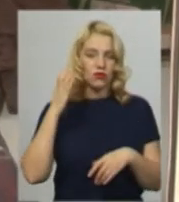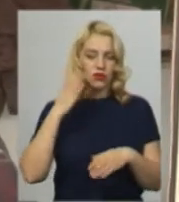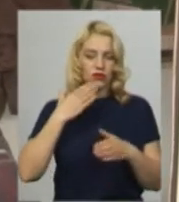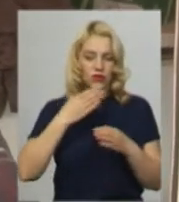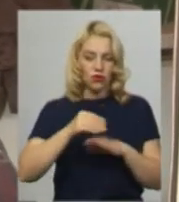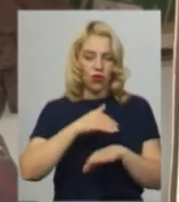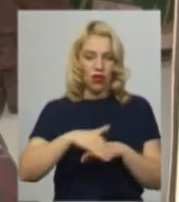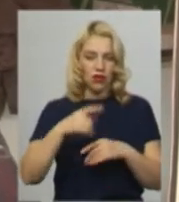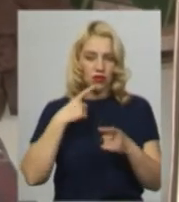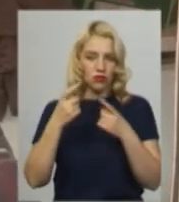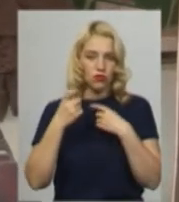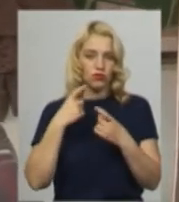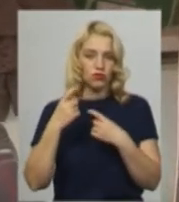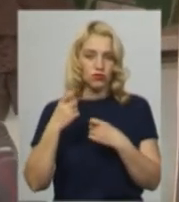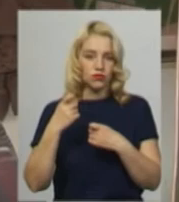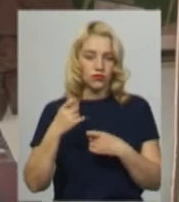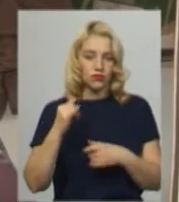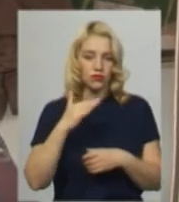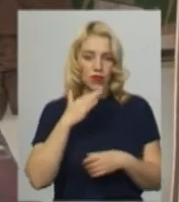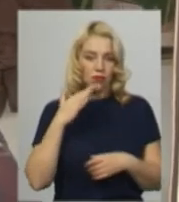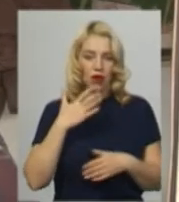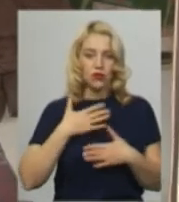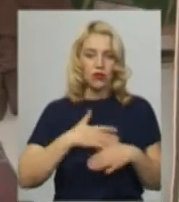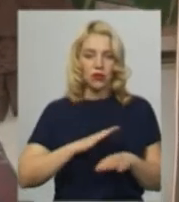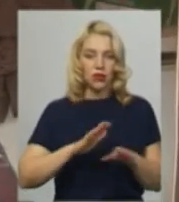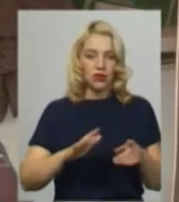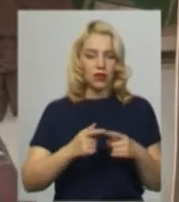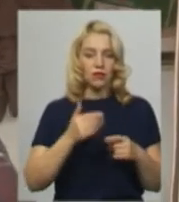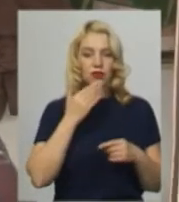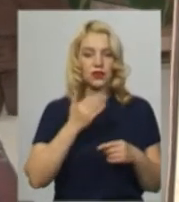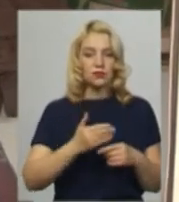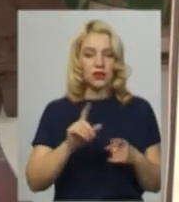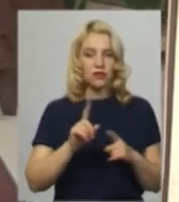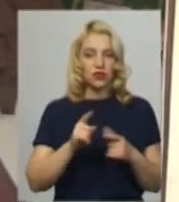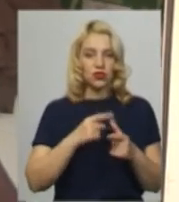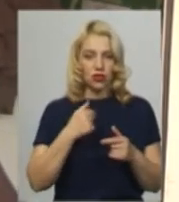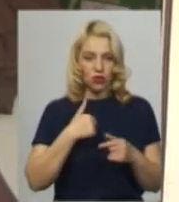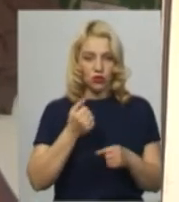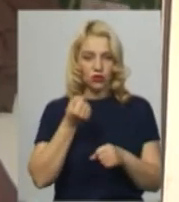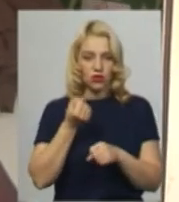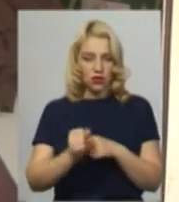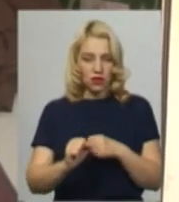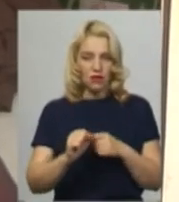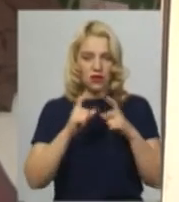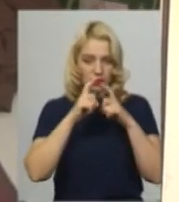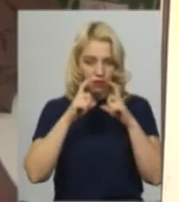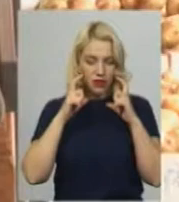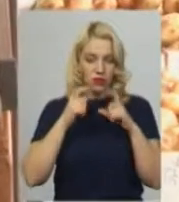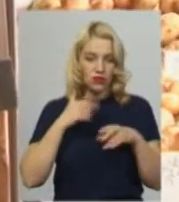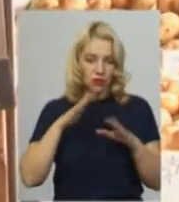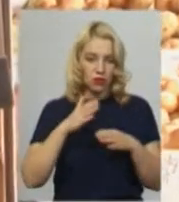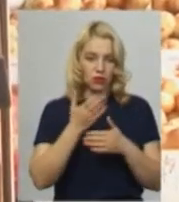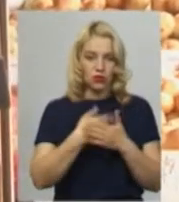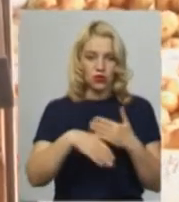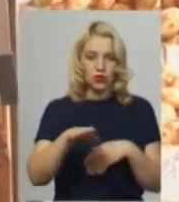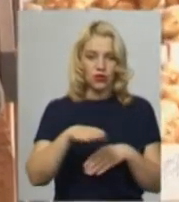адресу багато неприємного. Спитався, чи я хочу заставити її вдіти. Просто пішов далі.